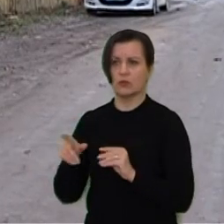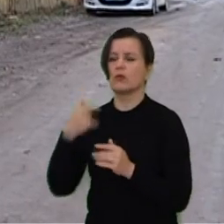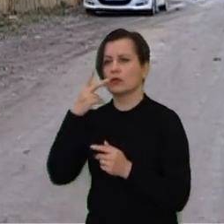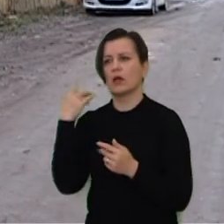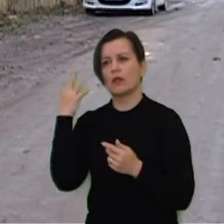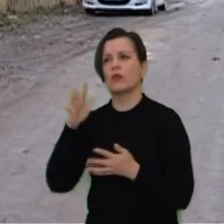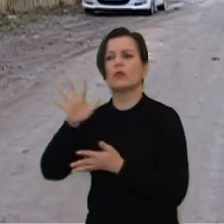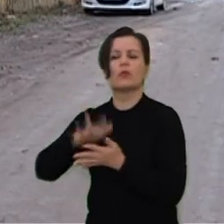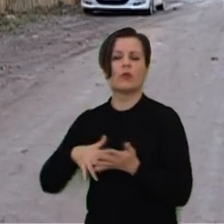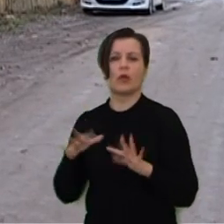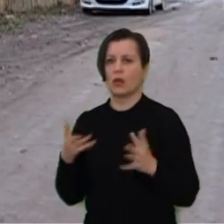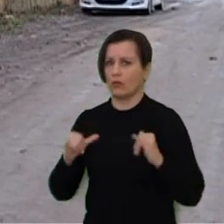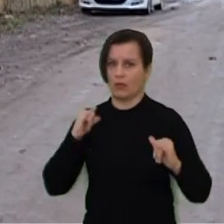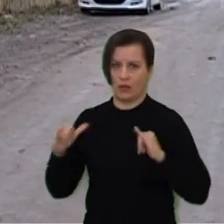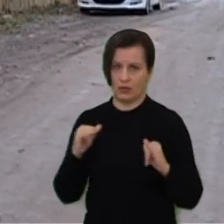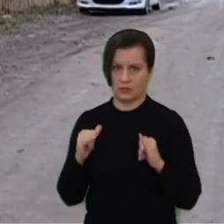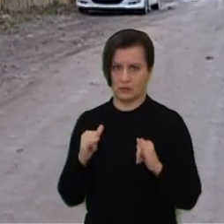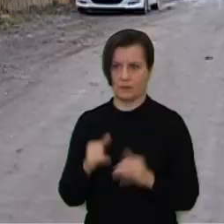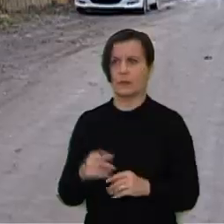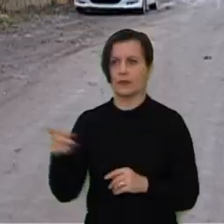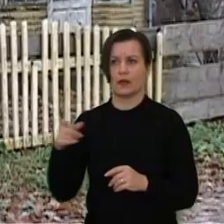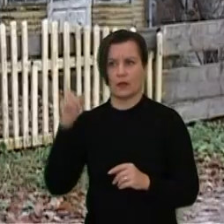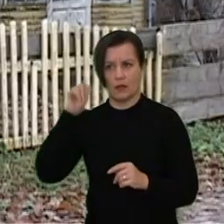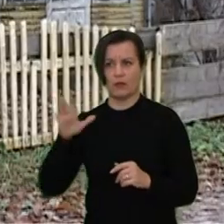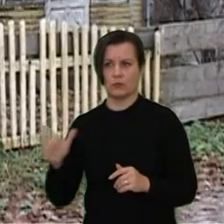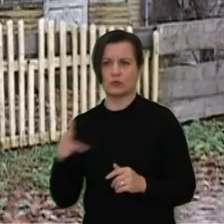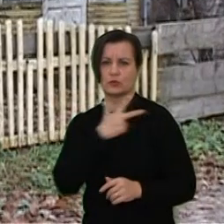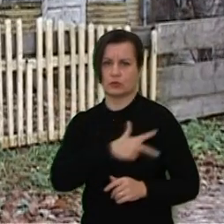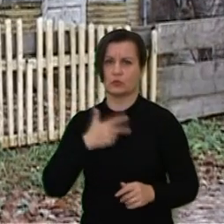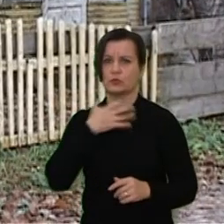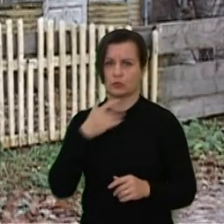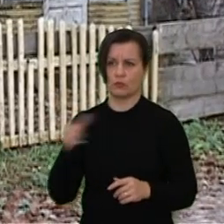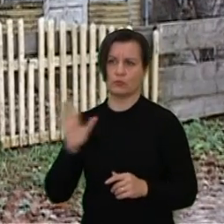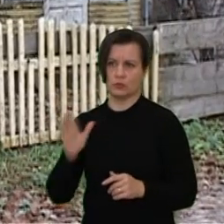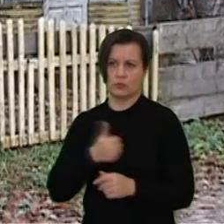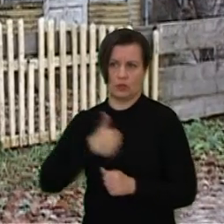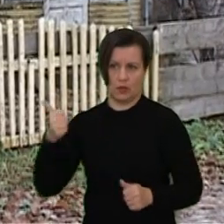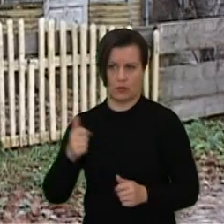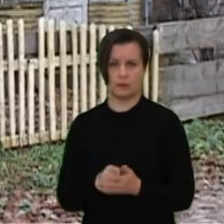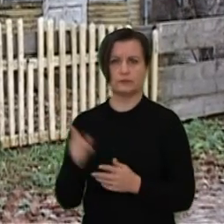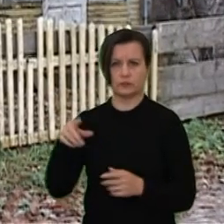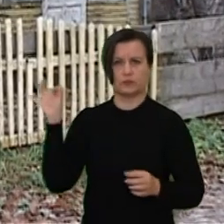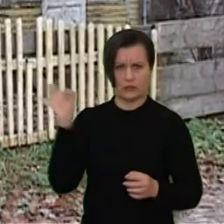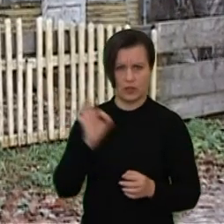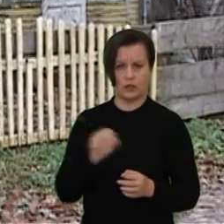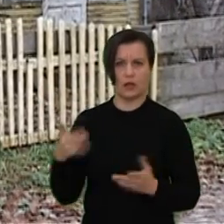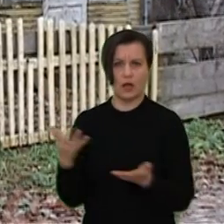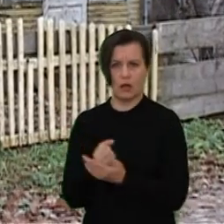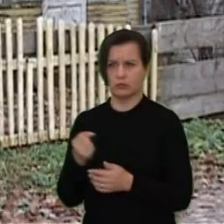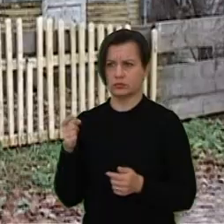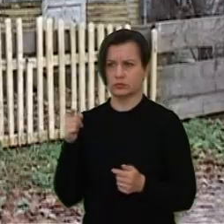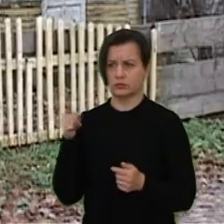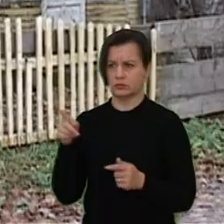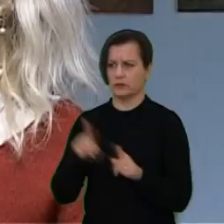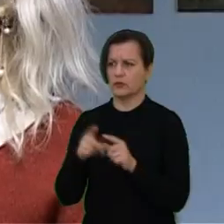rankas specialisto ir bus sprendžiama, kaip elgti su jais toliau, spėjame, kad tai bus socializuoti šunis ir su jais viskas bus gerai. Ar dažnai